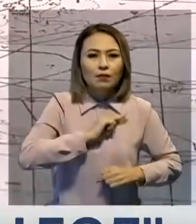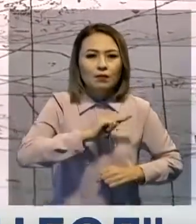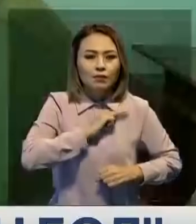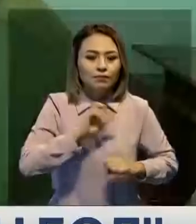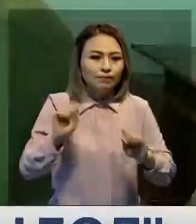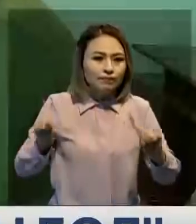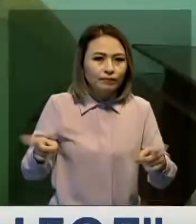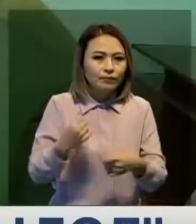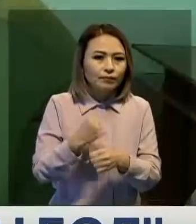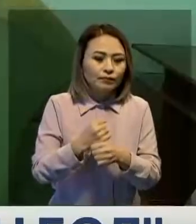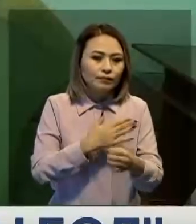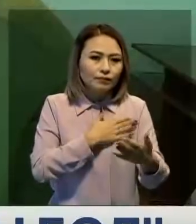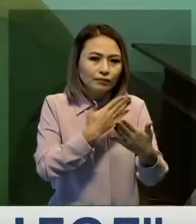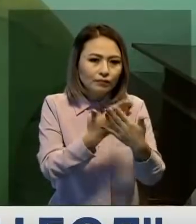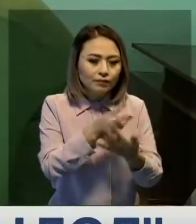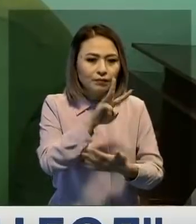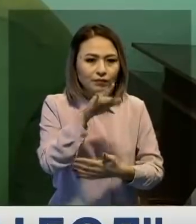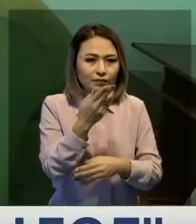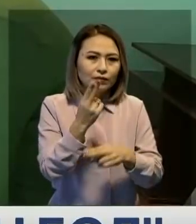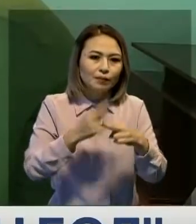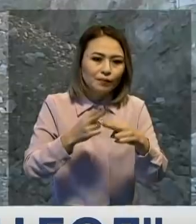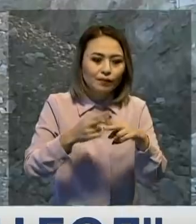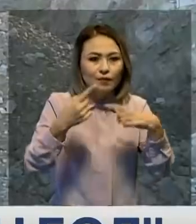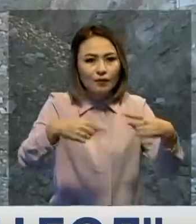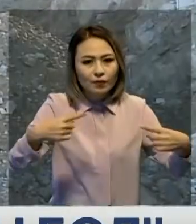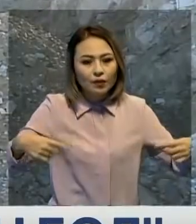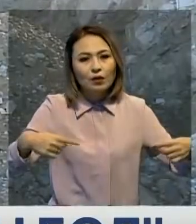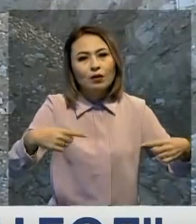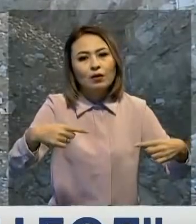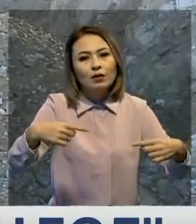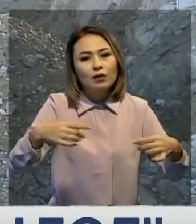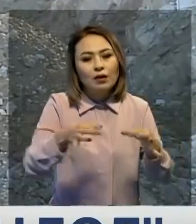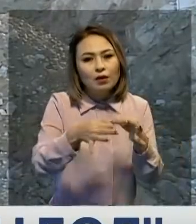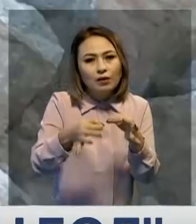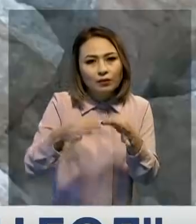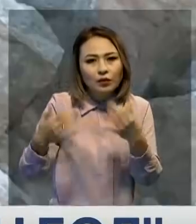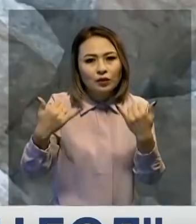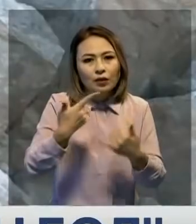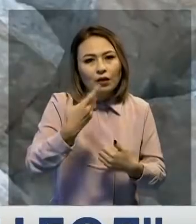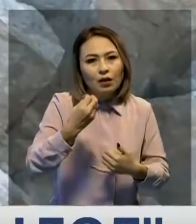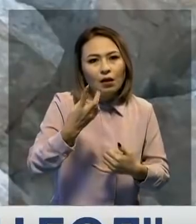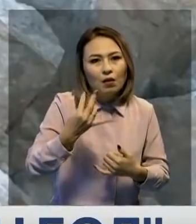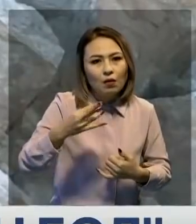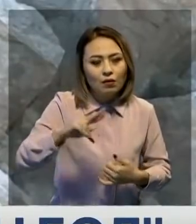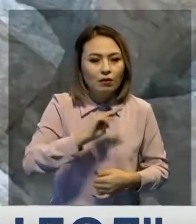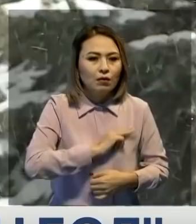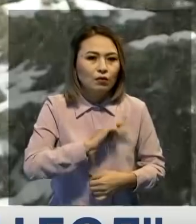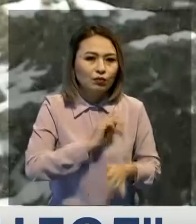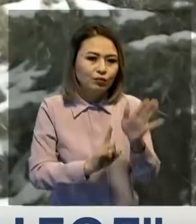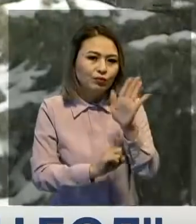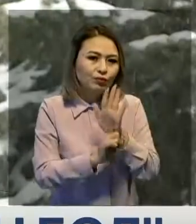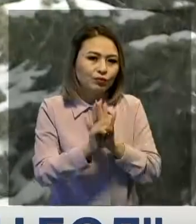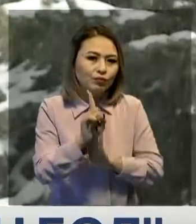жандандыруға күш салып жатыр. Мұрш пен қорғасын басқада полиметалдардың мол шоғыры бар аймақта, бүгінде геологиялық барлы жұмыстары басталып кеткен.